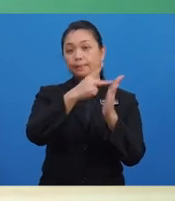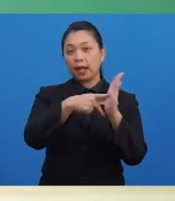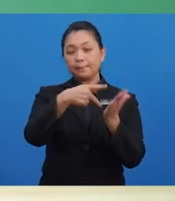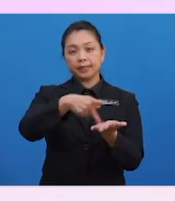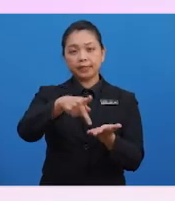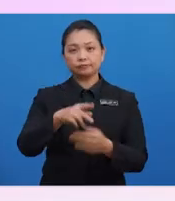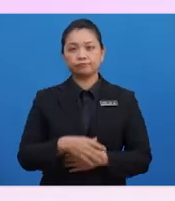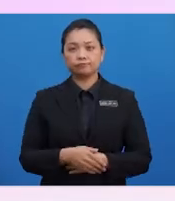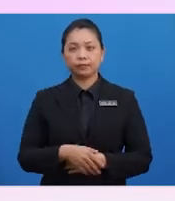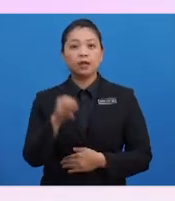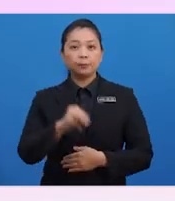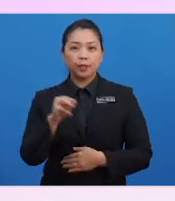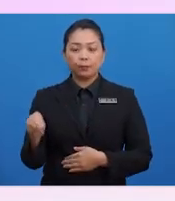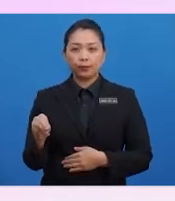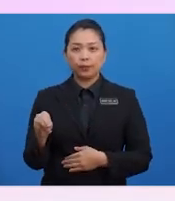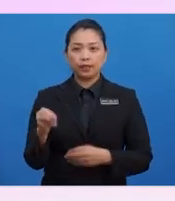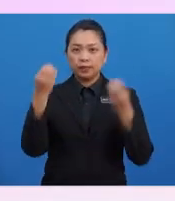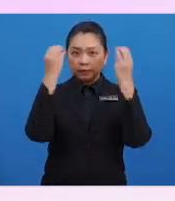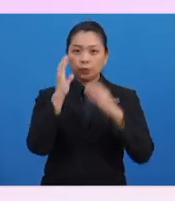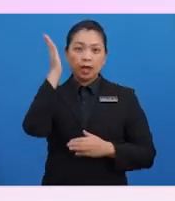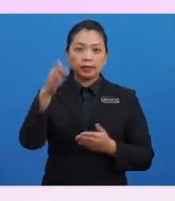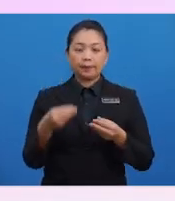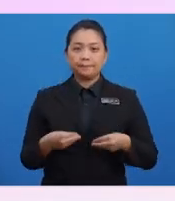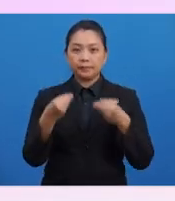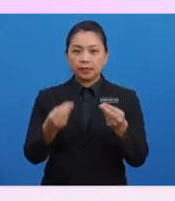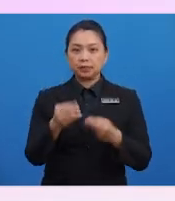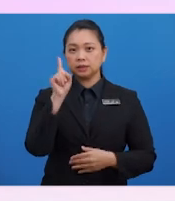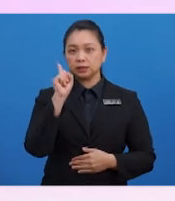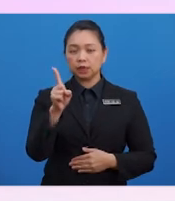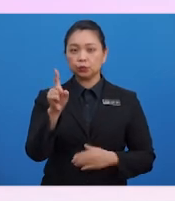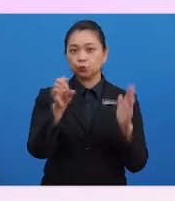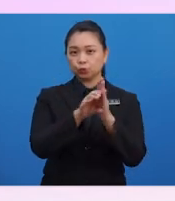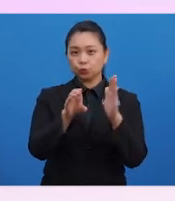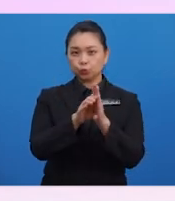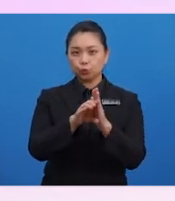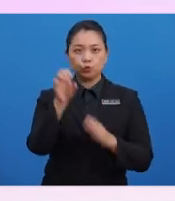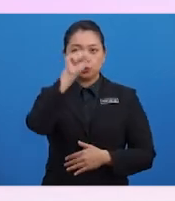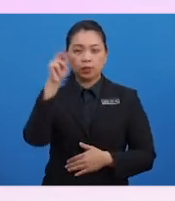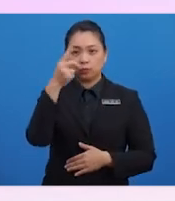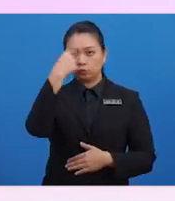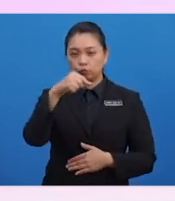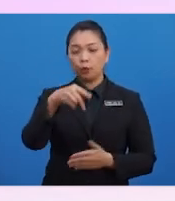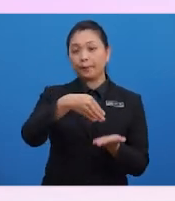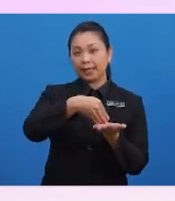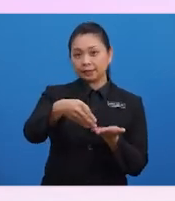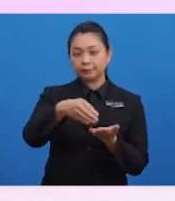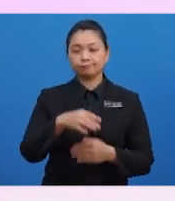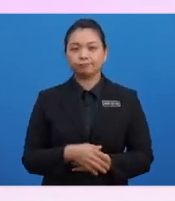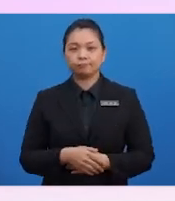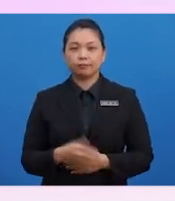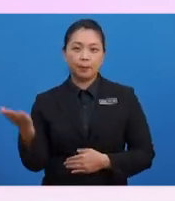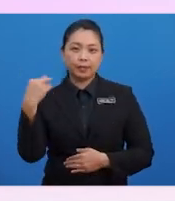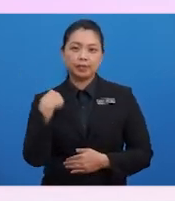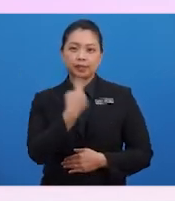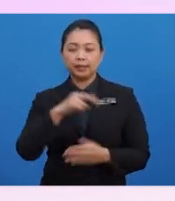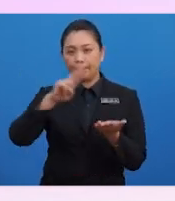Murid-murid, cikgu akan berikan satu contoh soalan untuk belanja perabaya. Mari